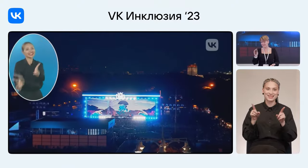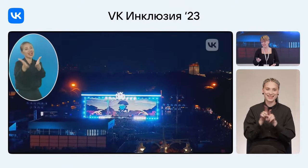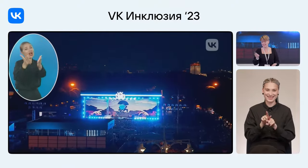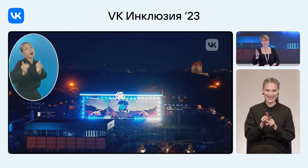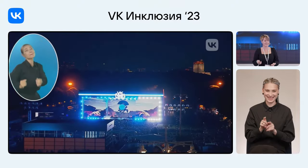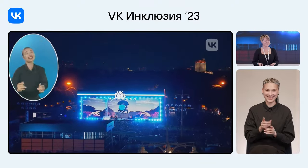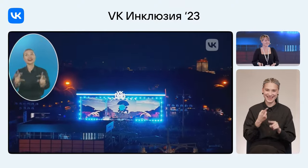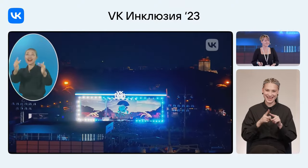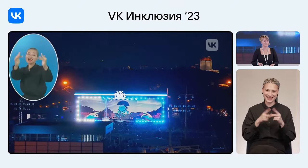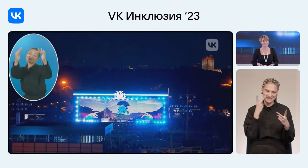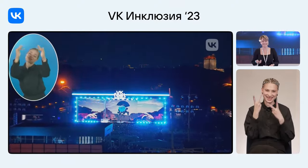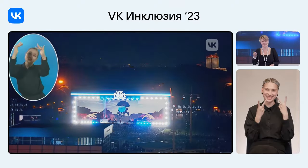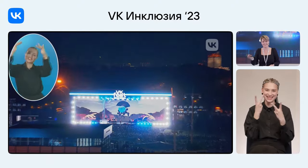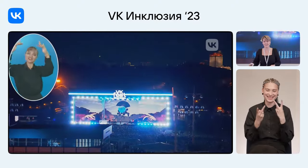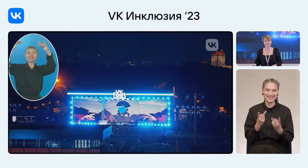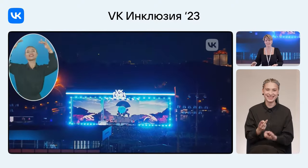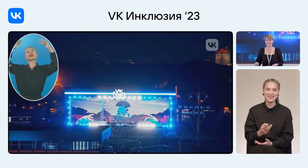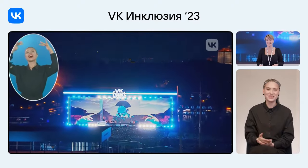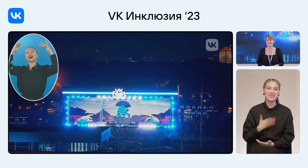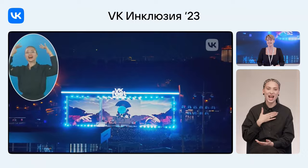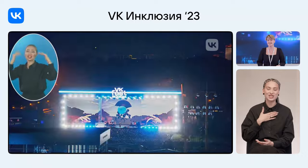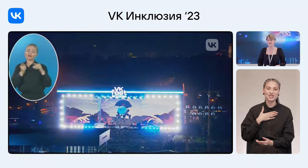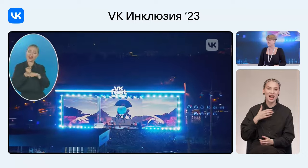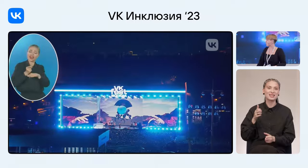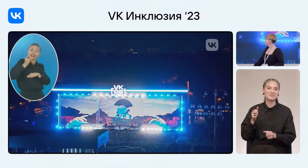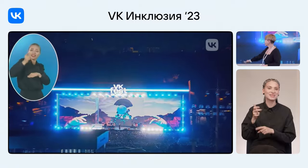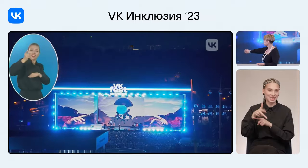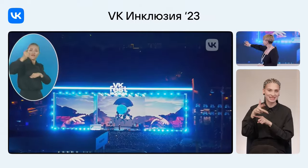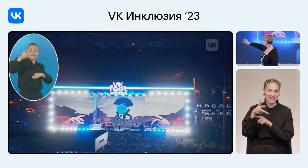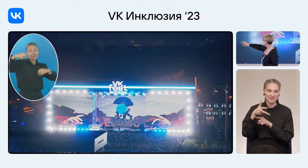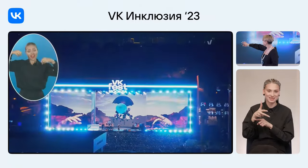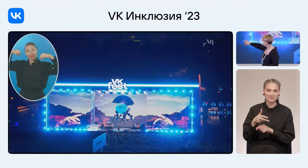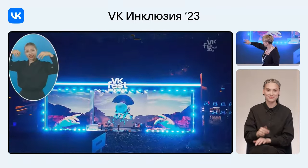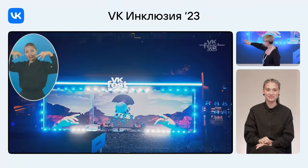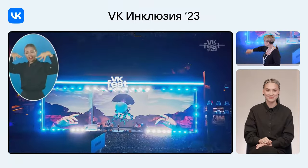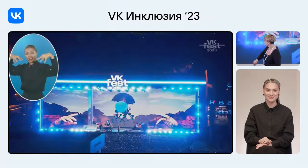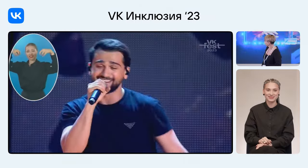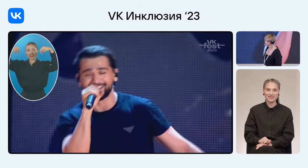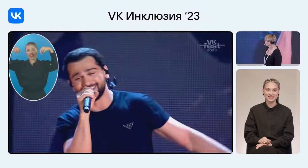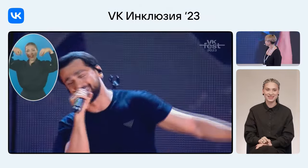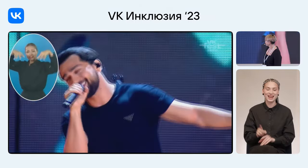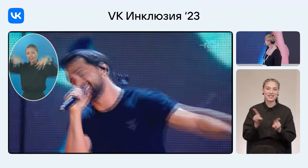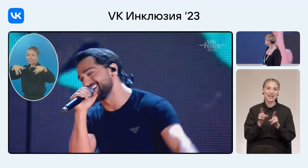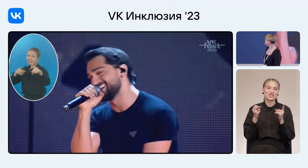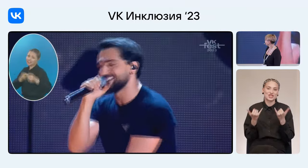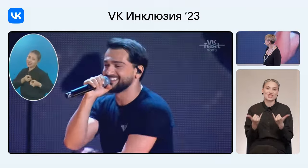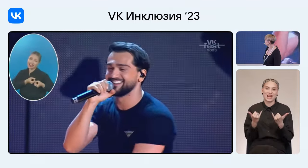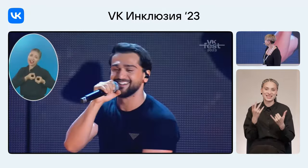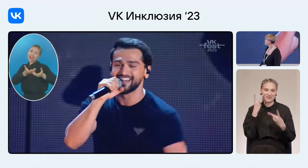смотрите, это выглядело в нашей трансляции, а вот так, смотрите, выглядит это сейчас.